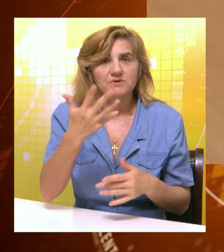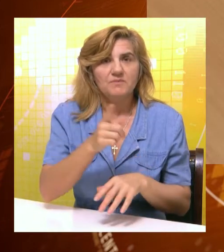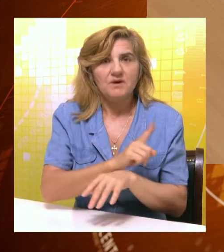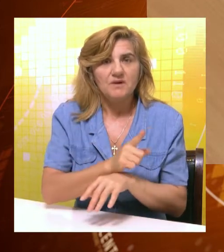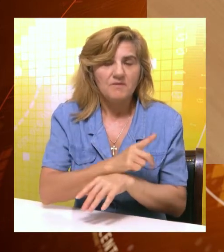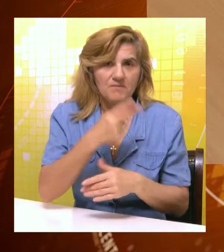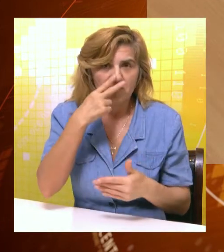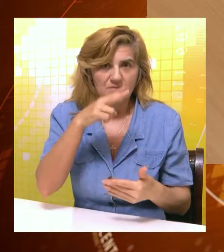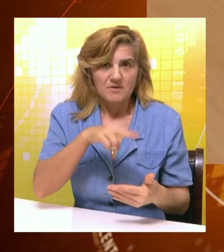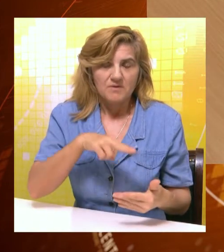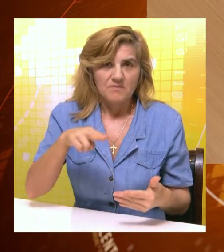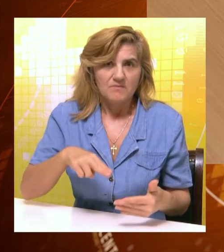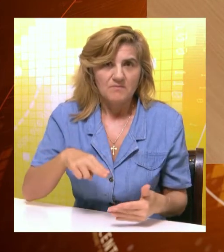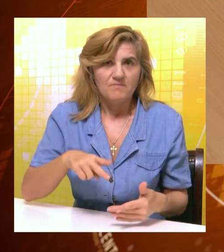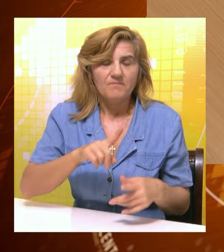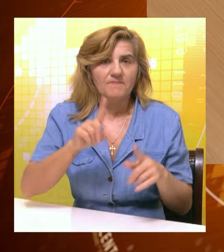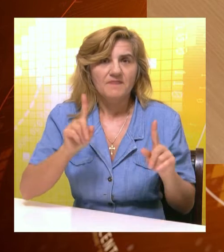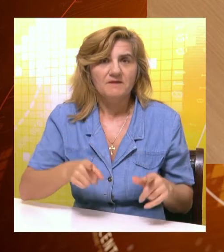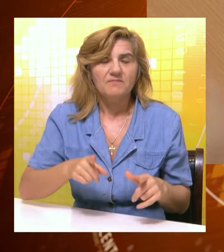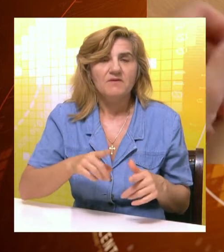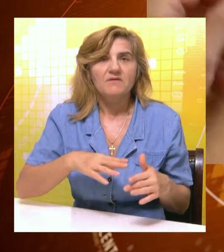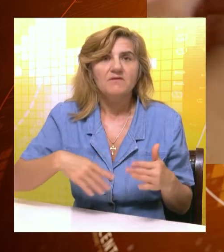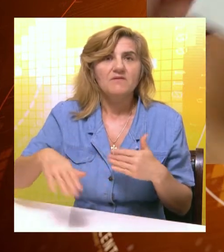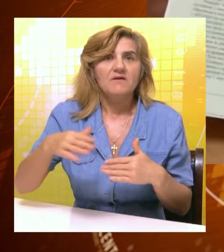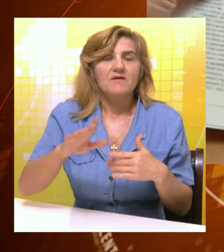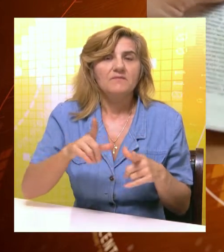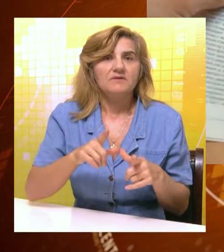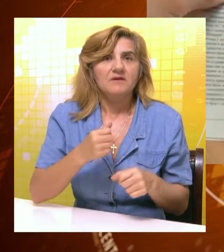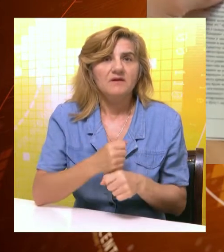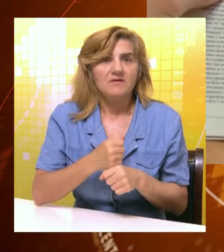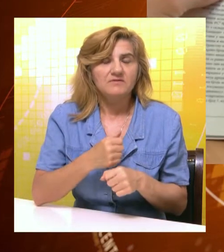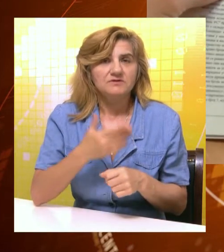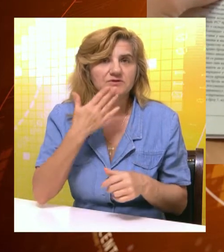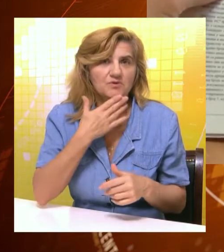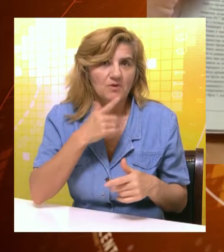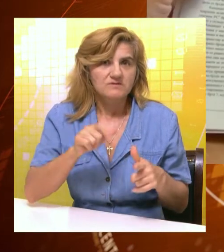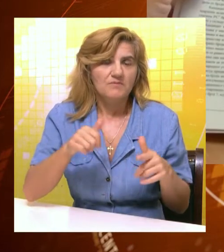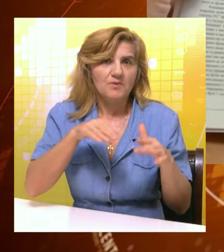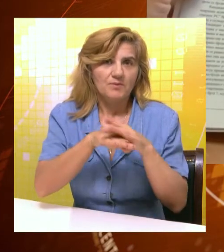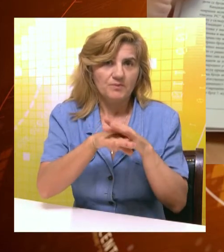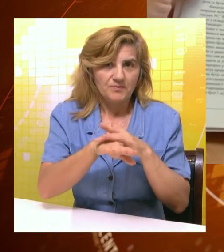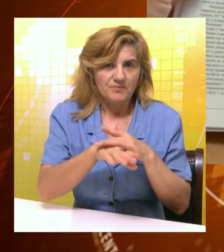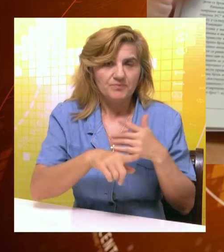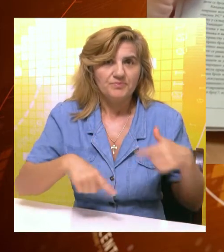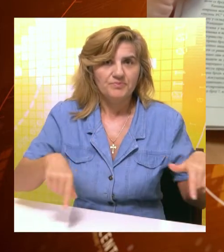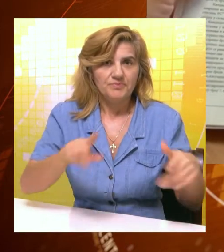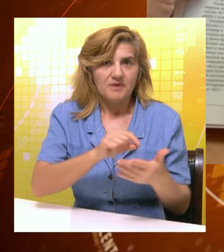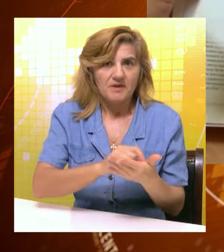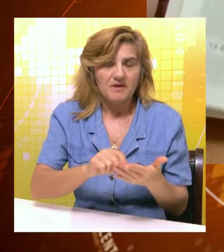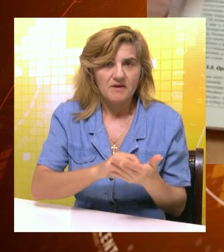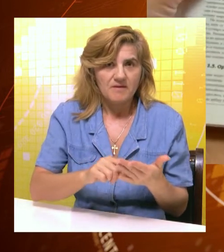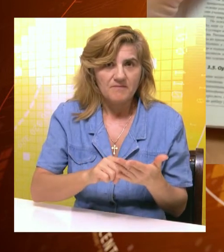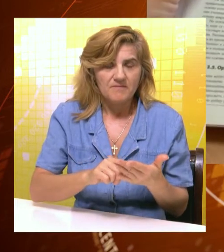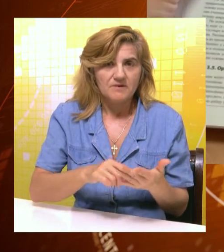i poslednjih 15 minuta ne smeju da napuste prostor u kome se radi test. Da bi odgovori bili priznati moraju biti